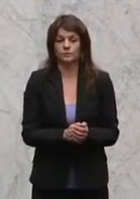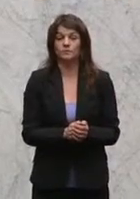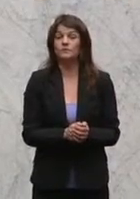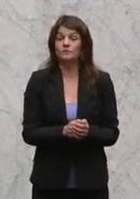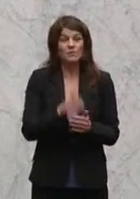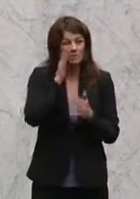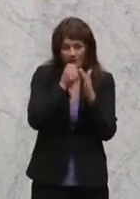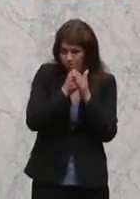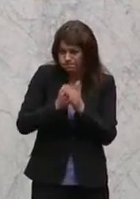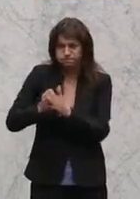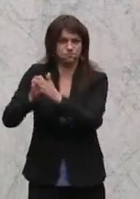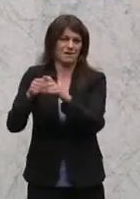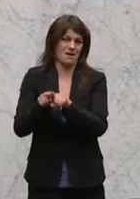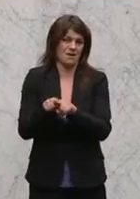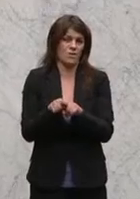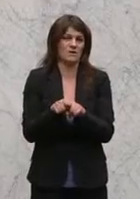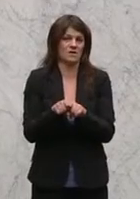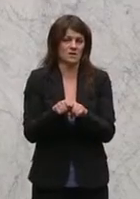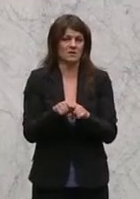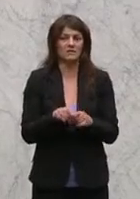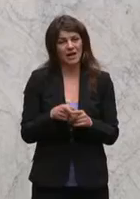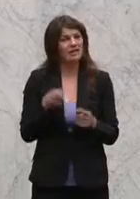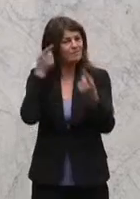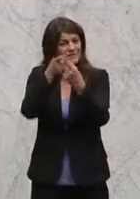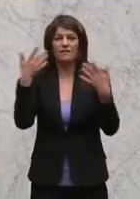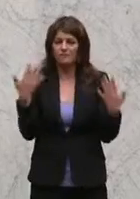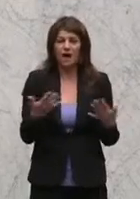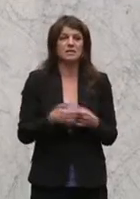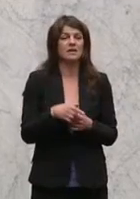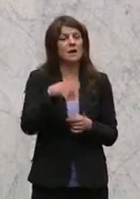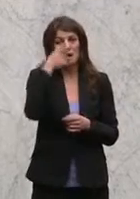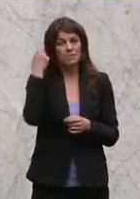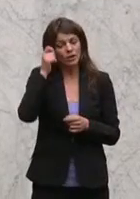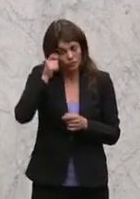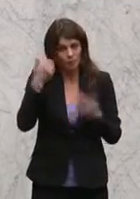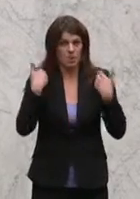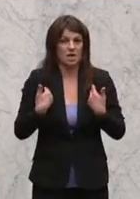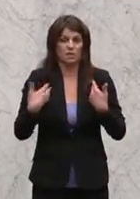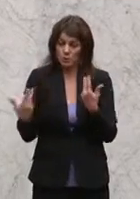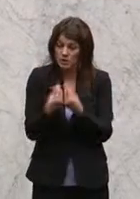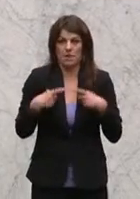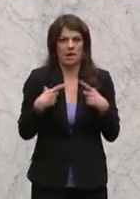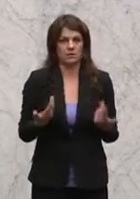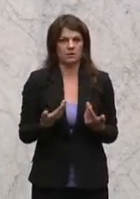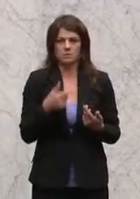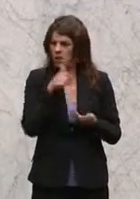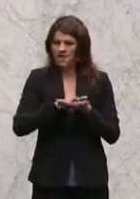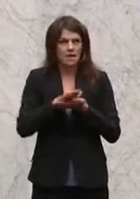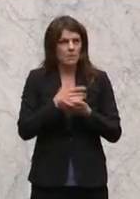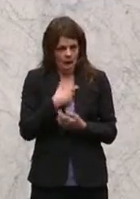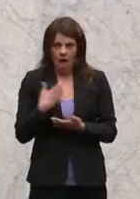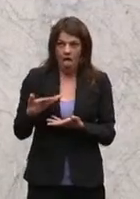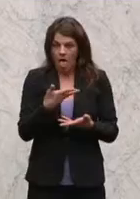Leisten wir unseren Beitrag zu ein menschenwürdiges Zusammenleben, damit niemand seine Heimat